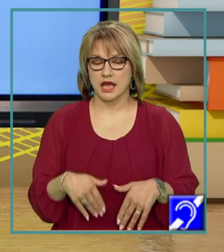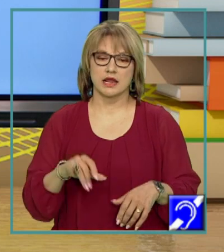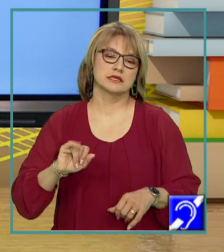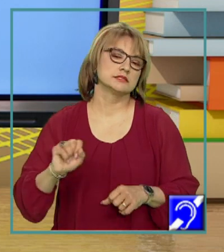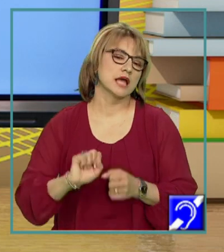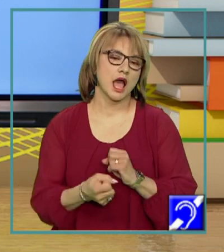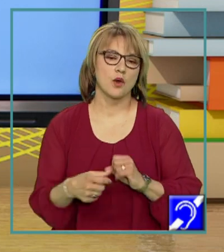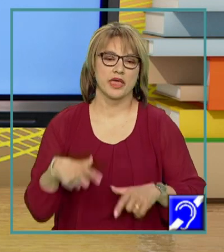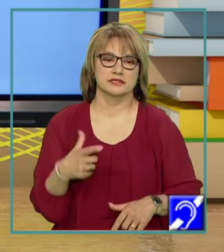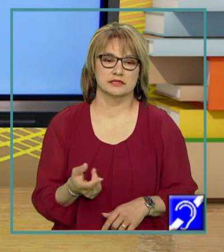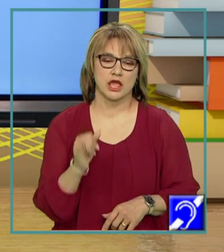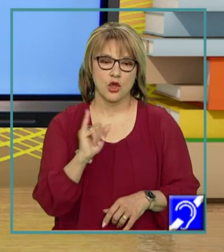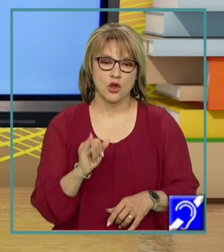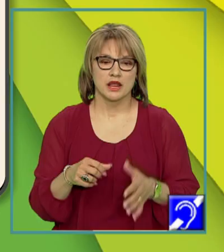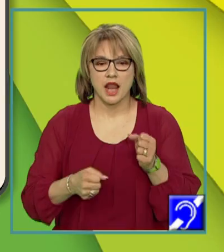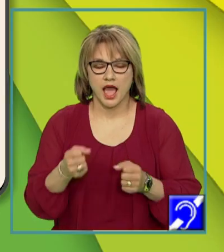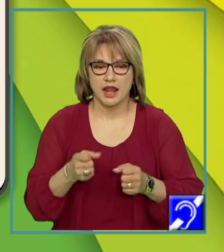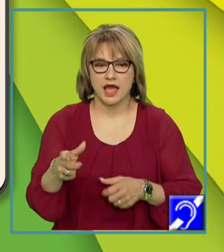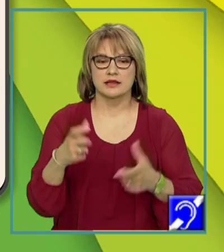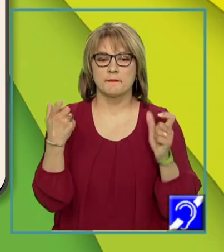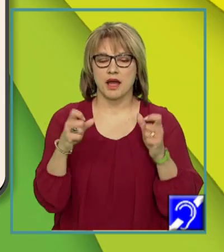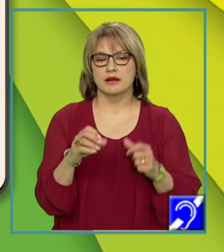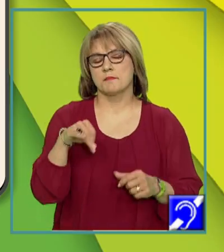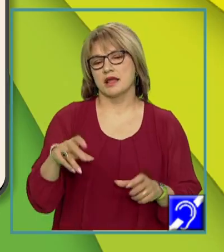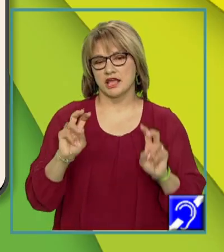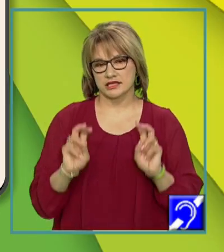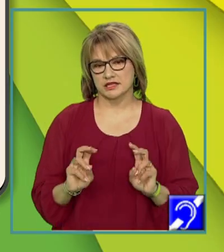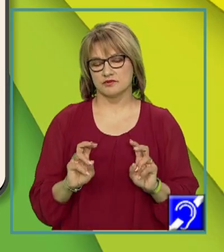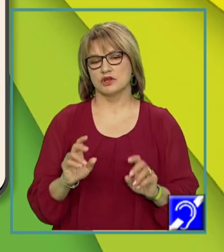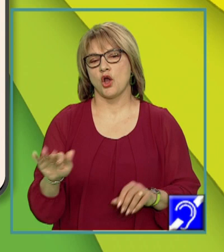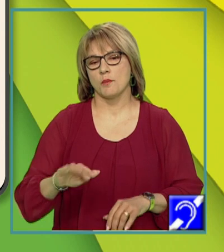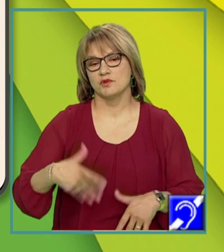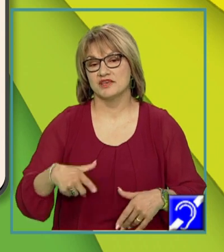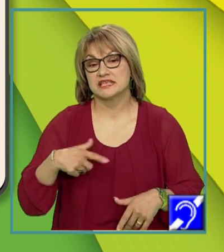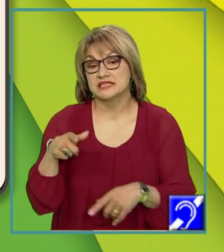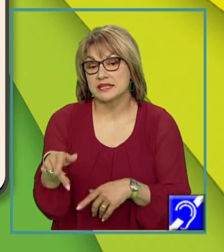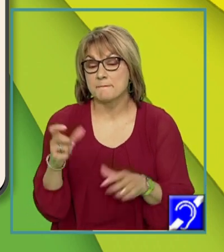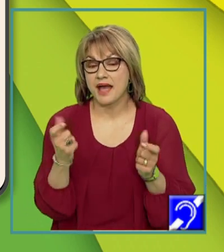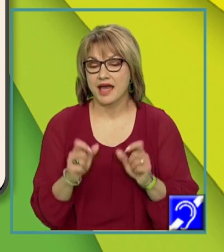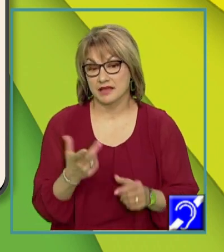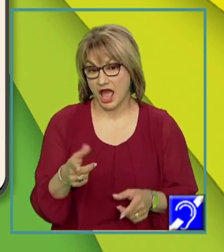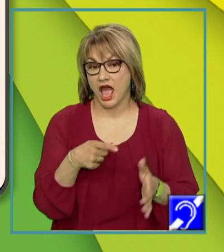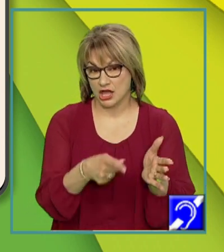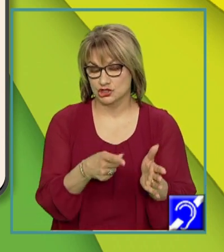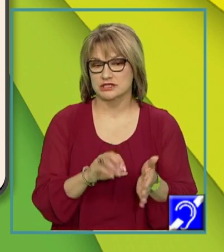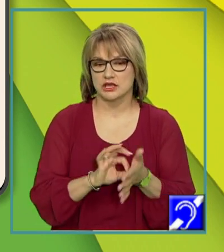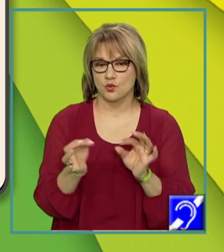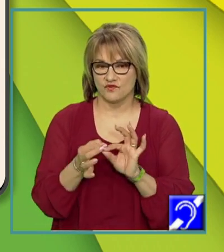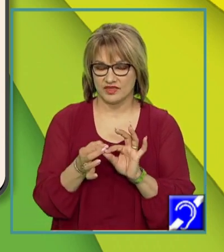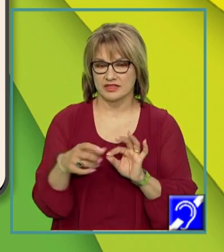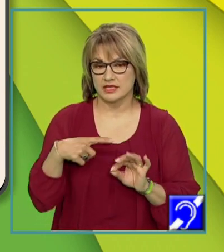aleargă prin parc. Maria stătea pe fotoliu. Copilul vesel se află în parc. Iată că aceste cuvinte subliniate